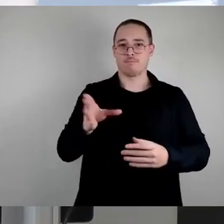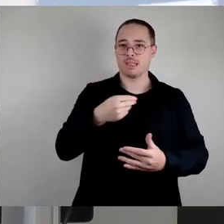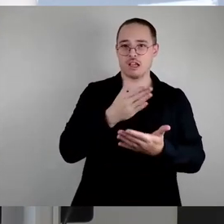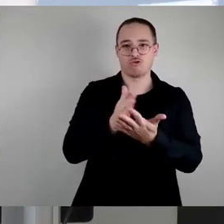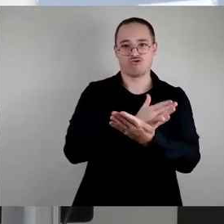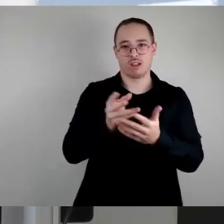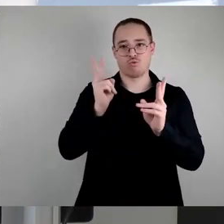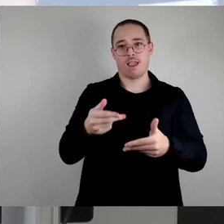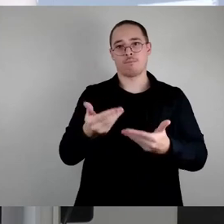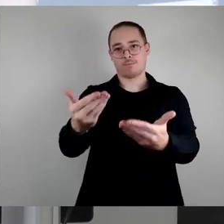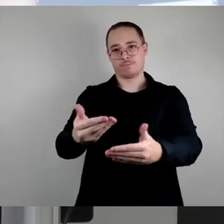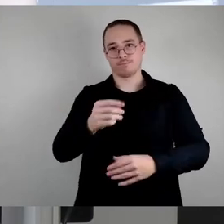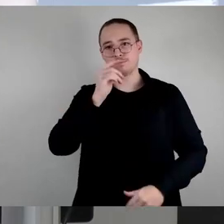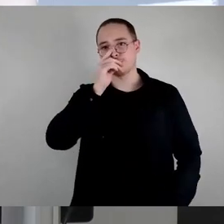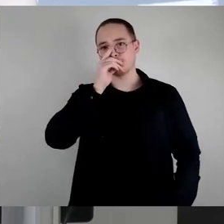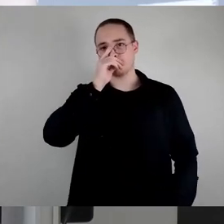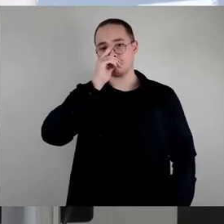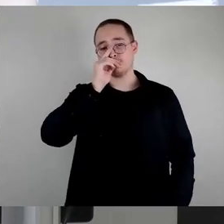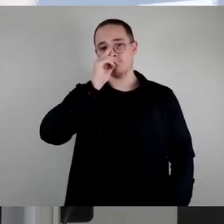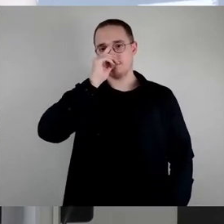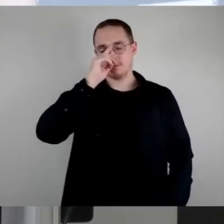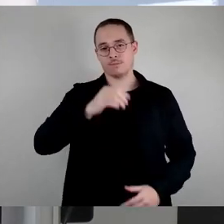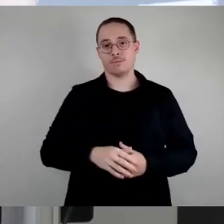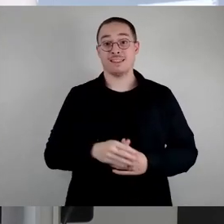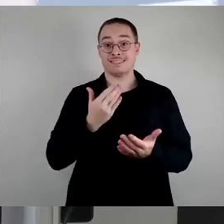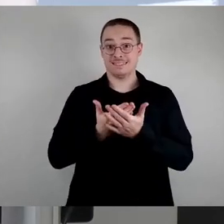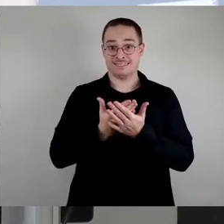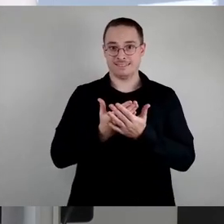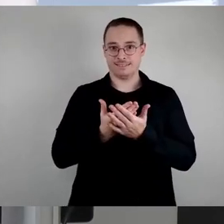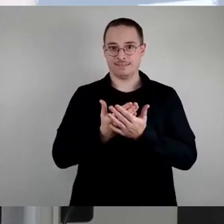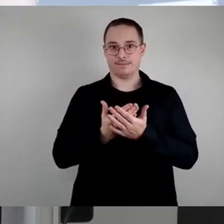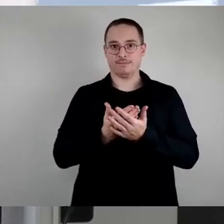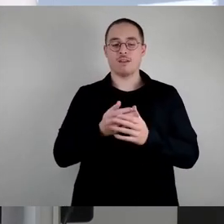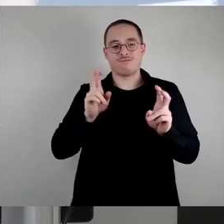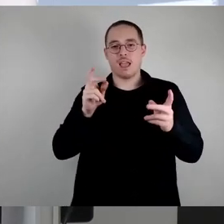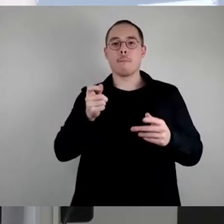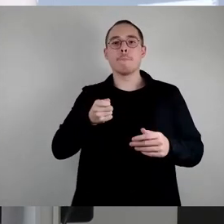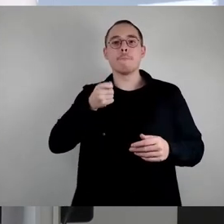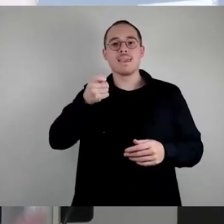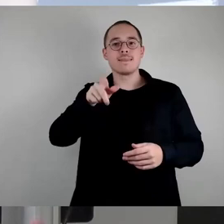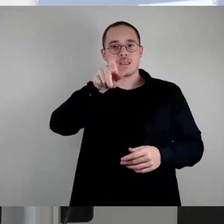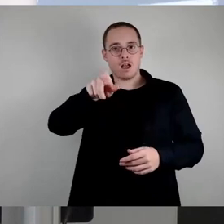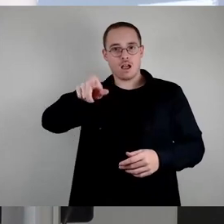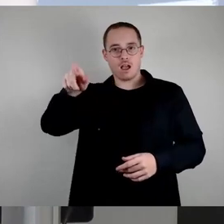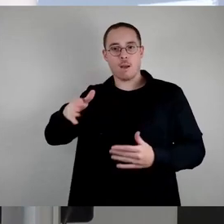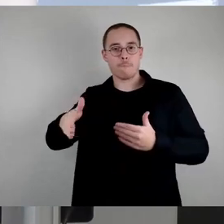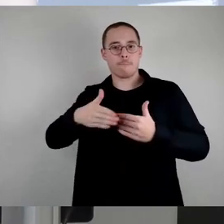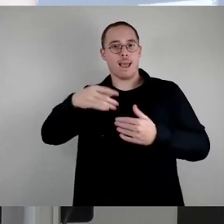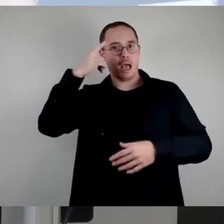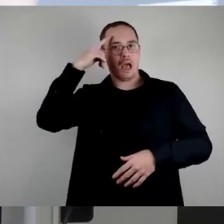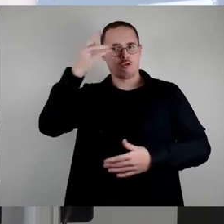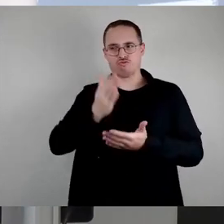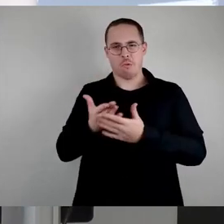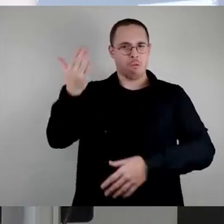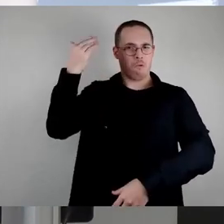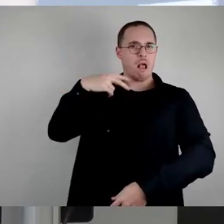Und deshalb ist die Idee von Mieterinnenbeiräte eigentlich eine uralte Idee, ist immerhin schon